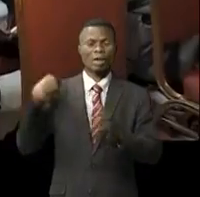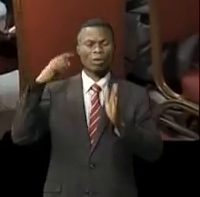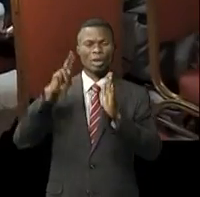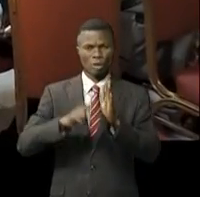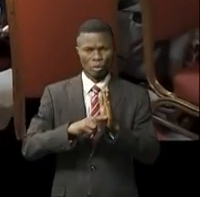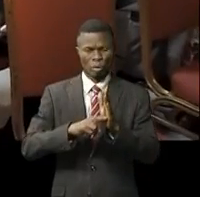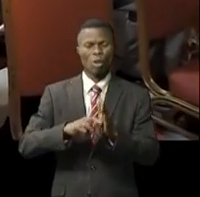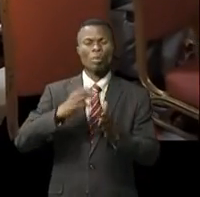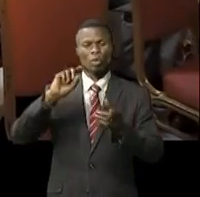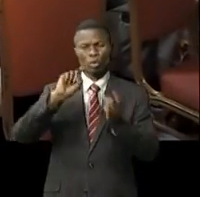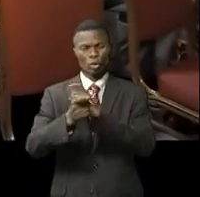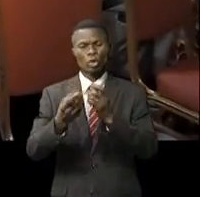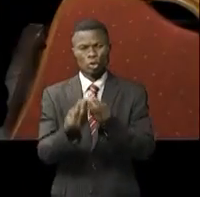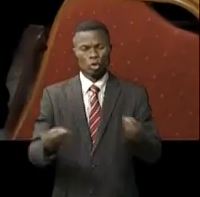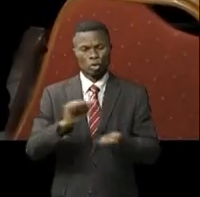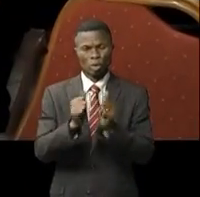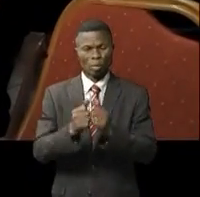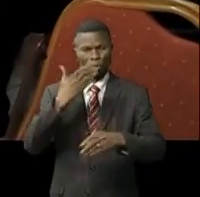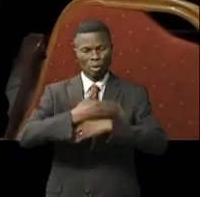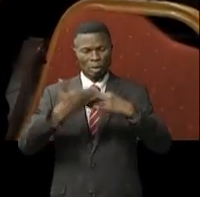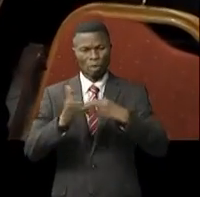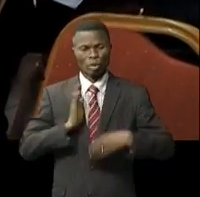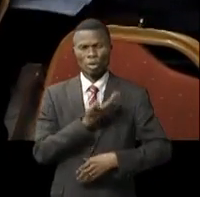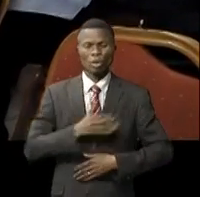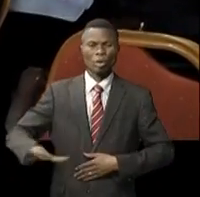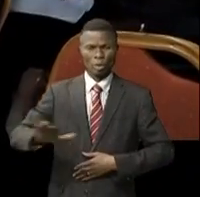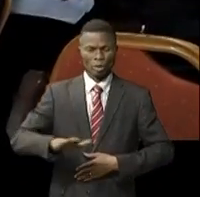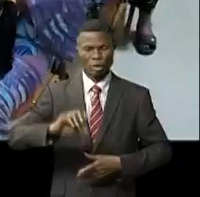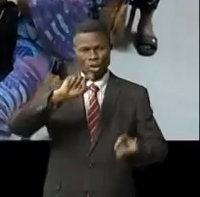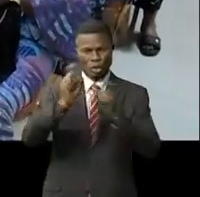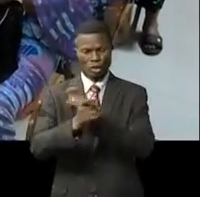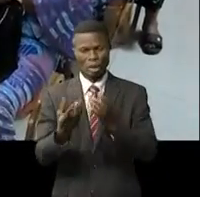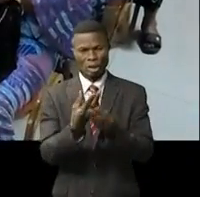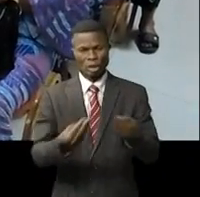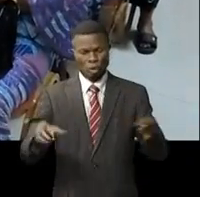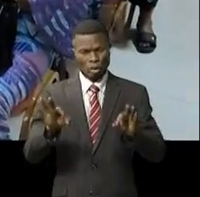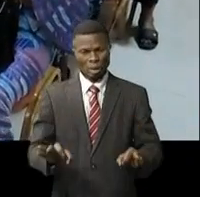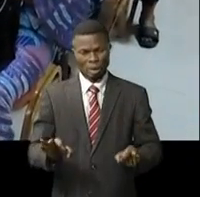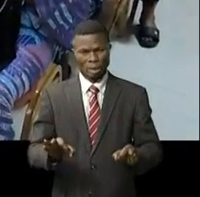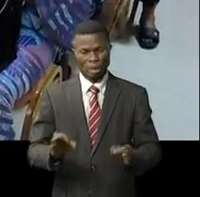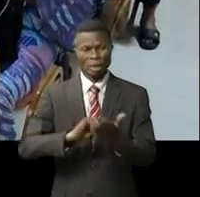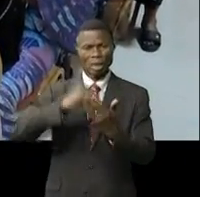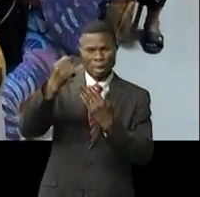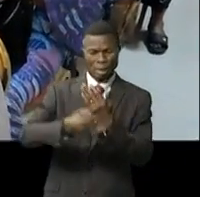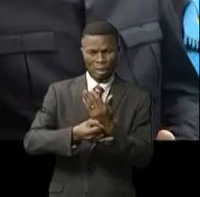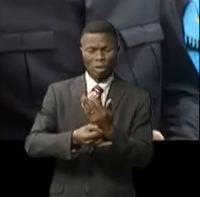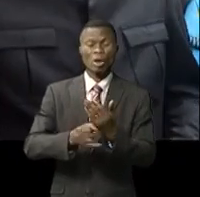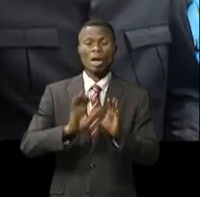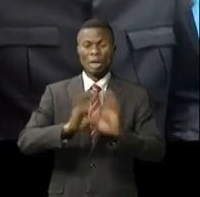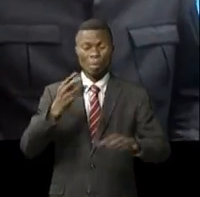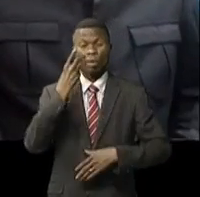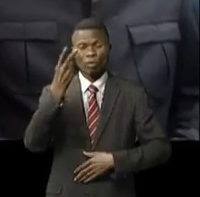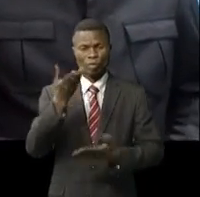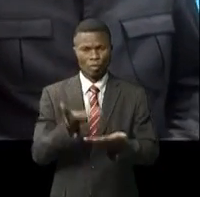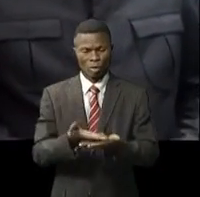afin de rélever les défis de la reconstruction nationale dans la transformation des ressources naturelles en projets à impact visibles au